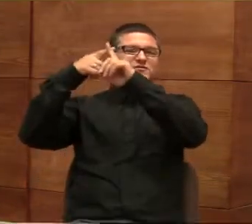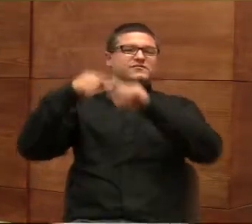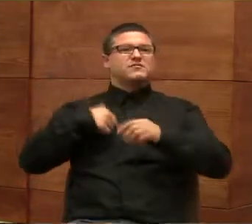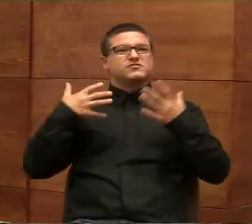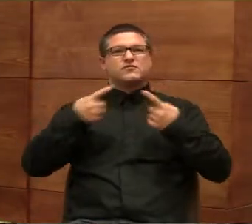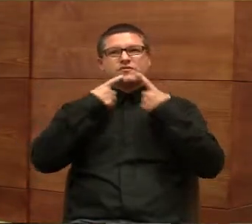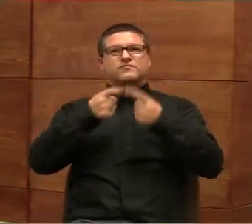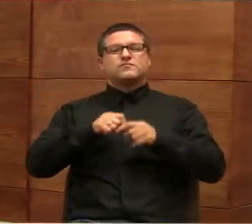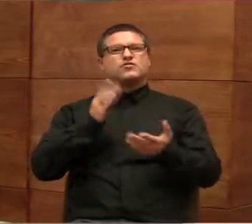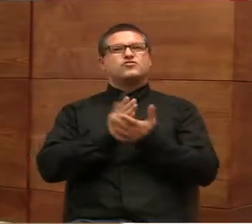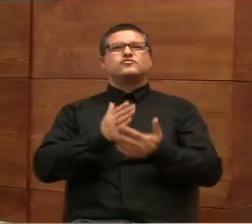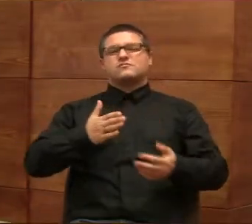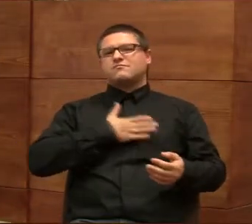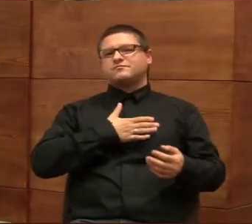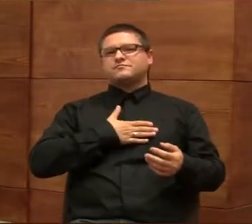że my już mamy